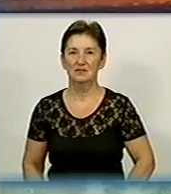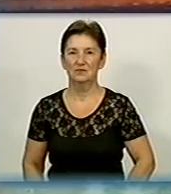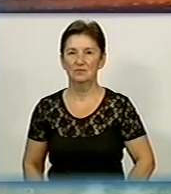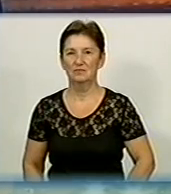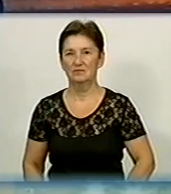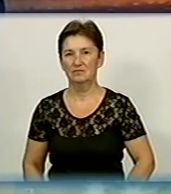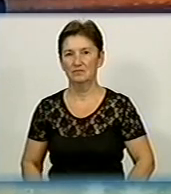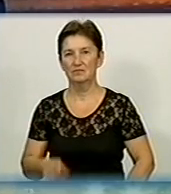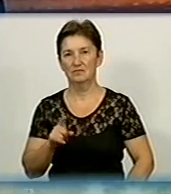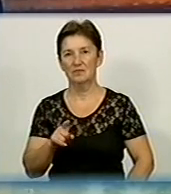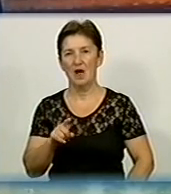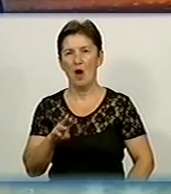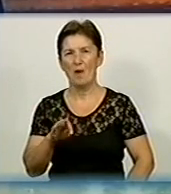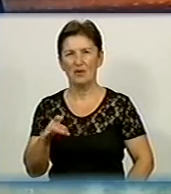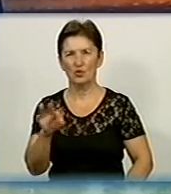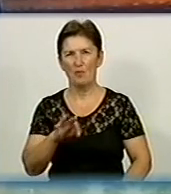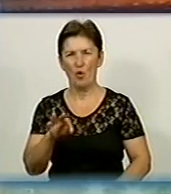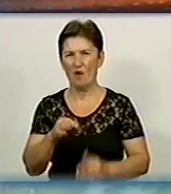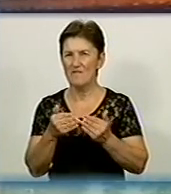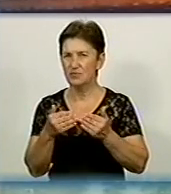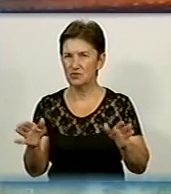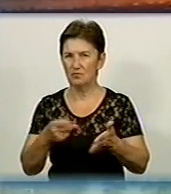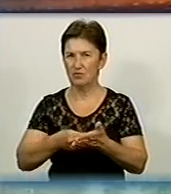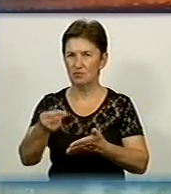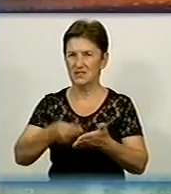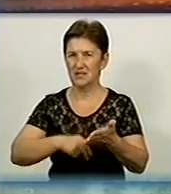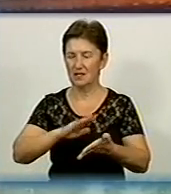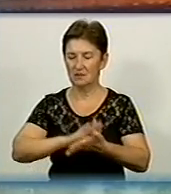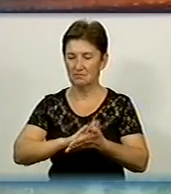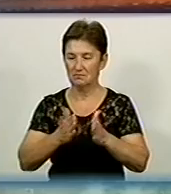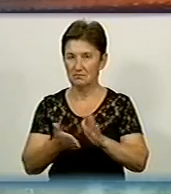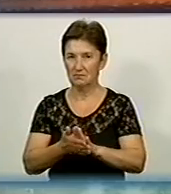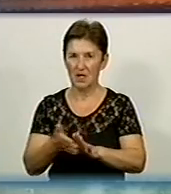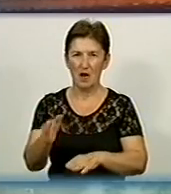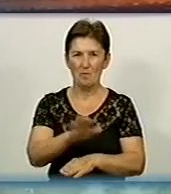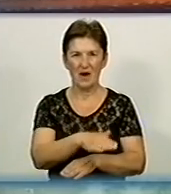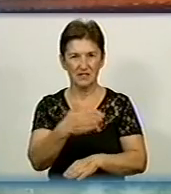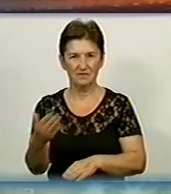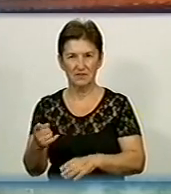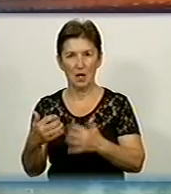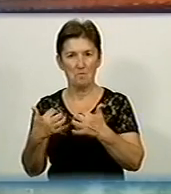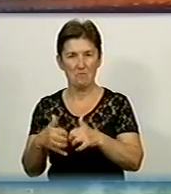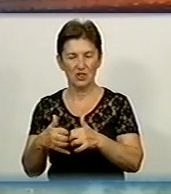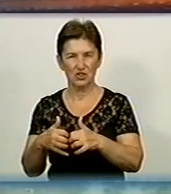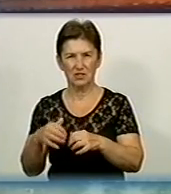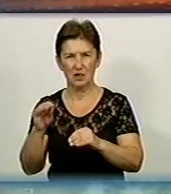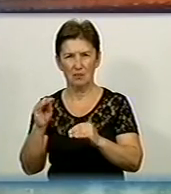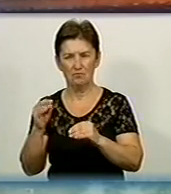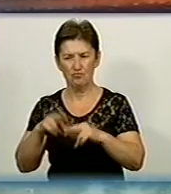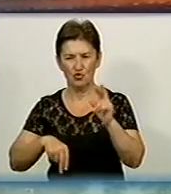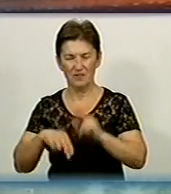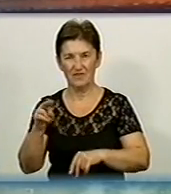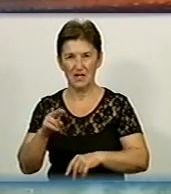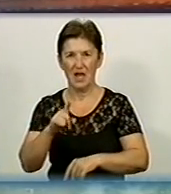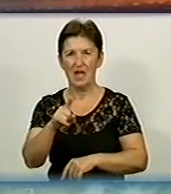І меморандум про працевлаштування випускників підписали в Кірвограді. Угоду про партнерство уклали машинобудівний коледж, міська влада та підприємство